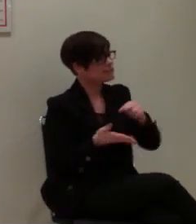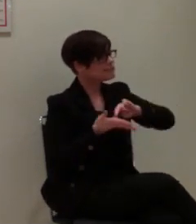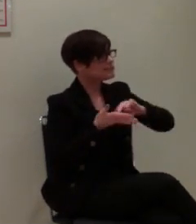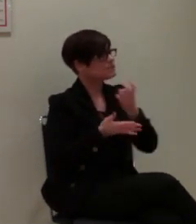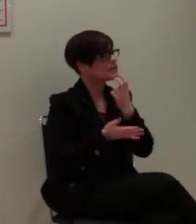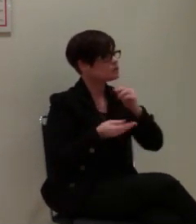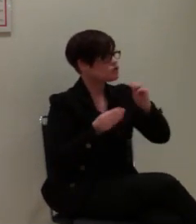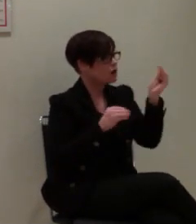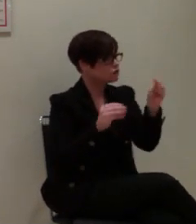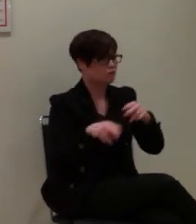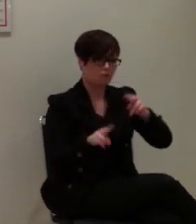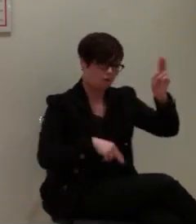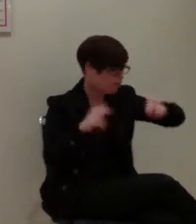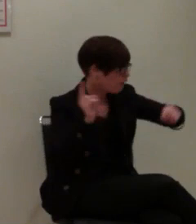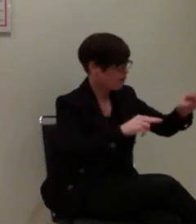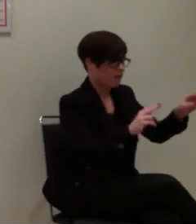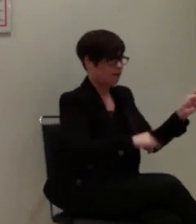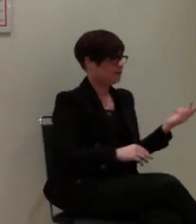ist.